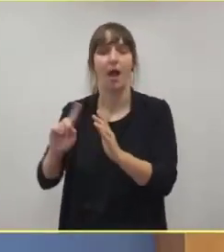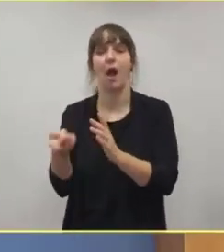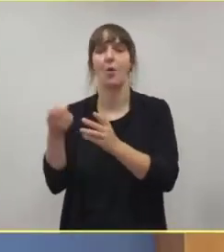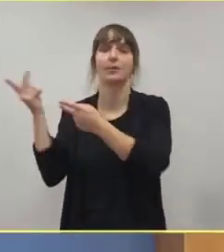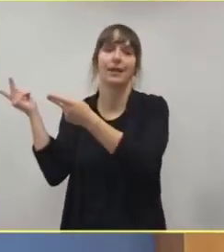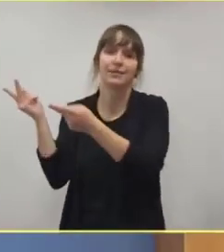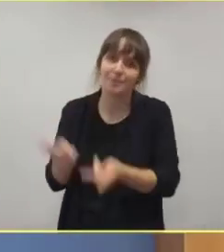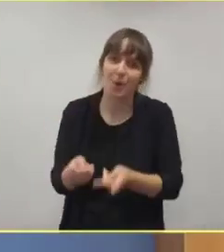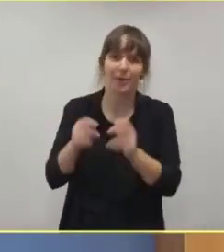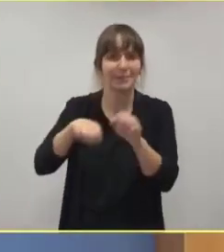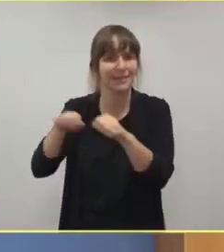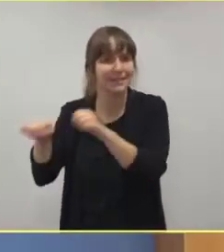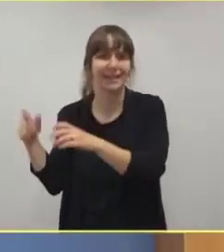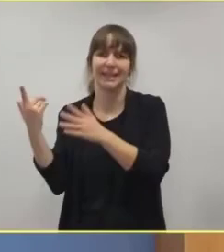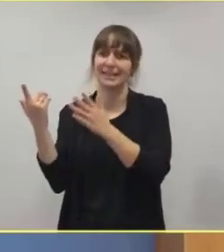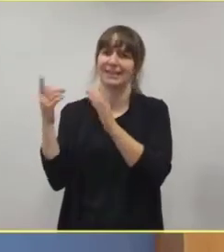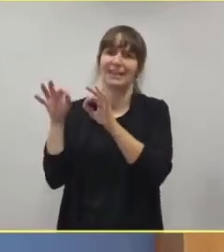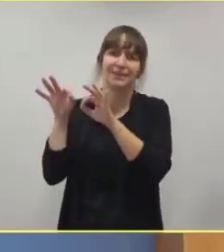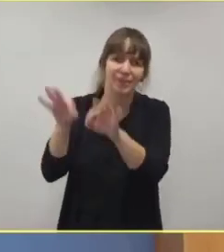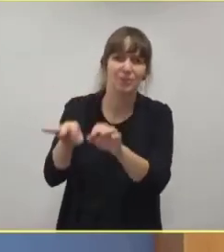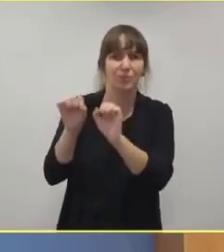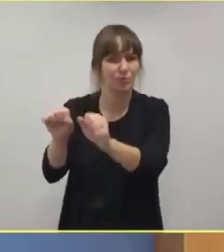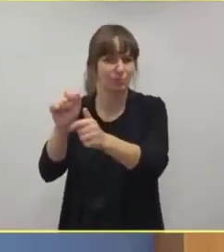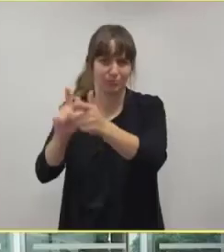Transpaktkapazitäten gar nicht zur Verfügung stünden.